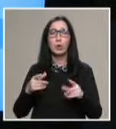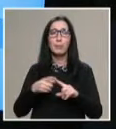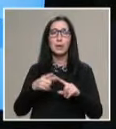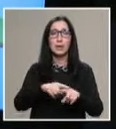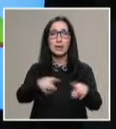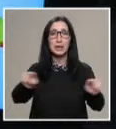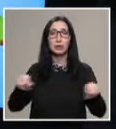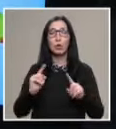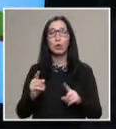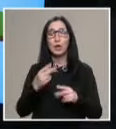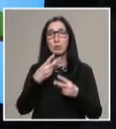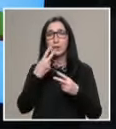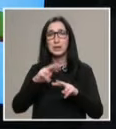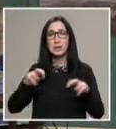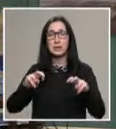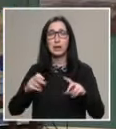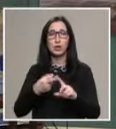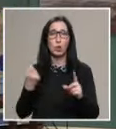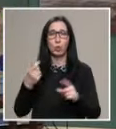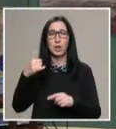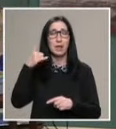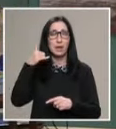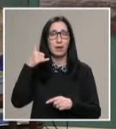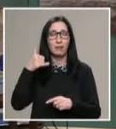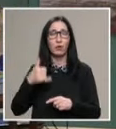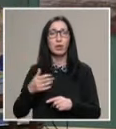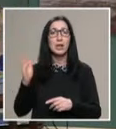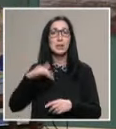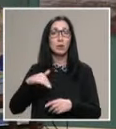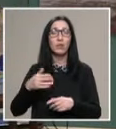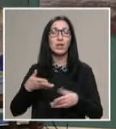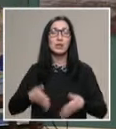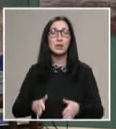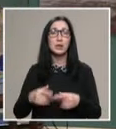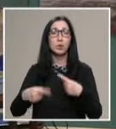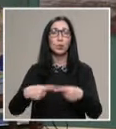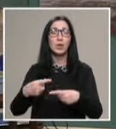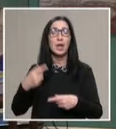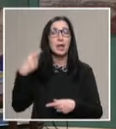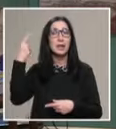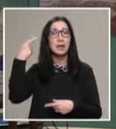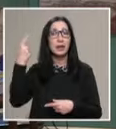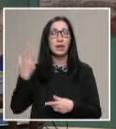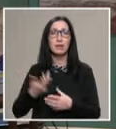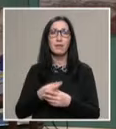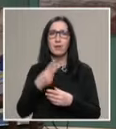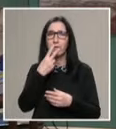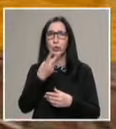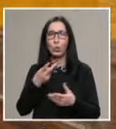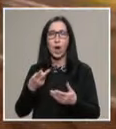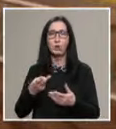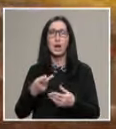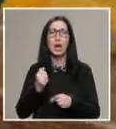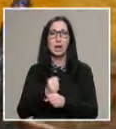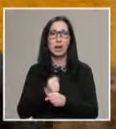територия, която да се разглежда от телефон. И след това се зароди идеята и за училищен музей, но в виртуална реалност.